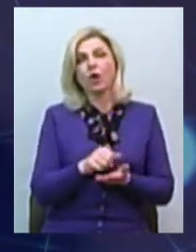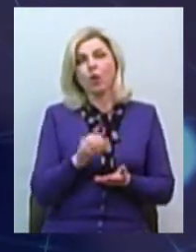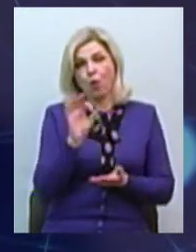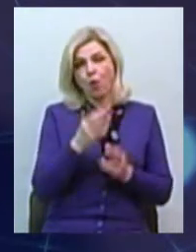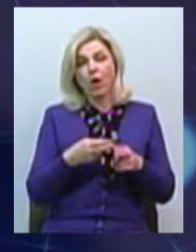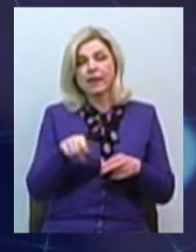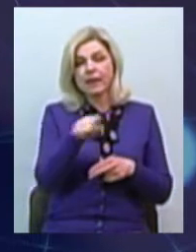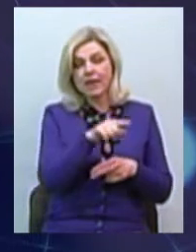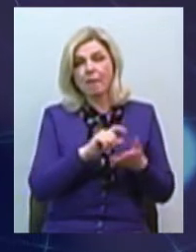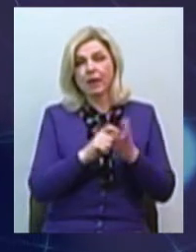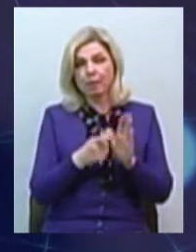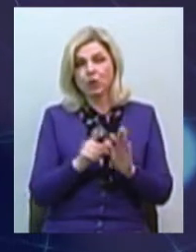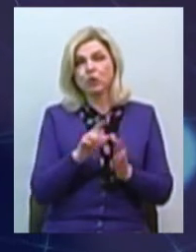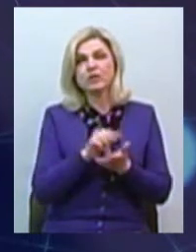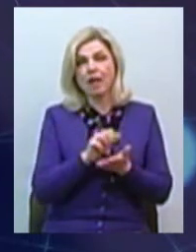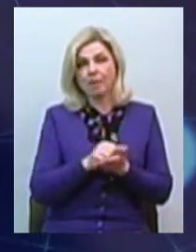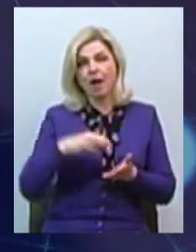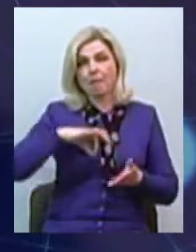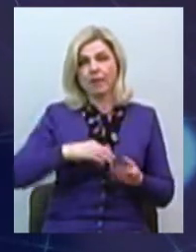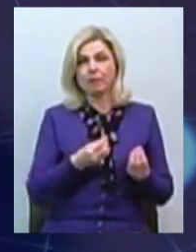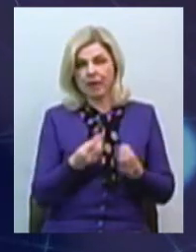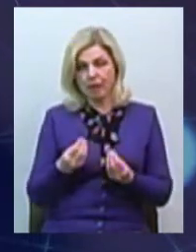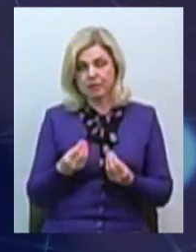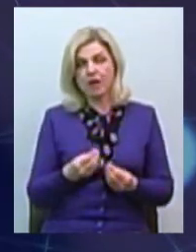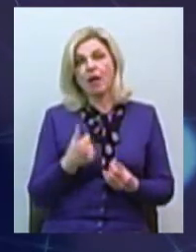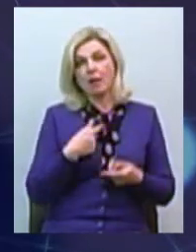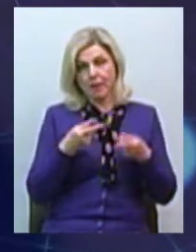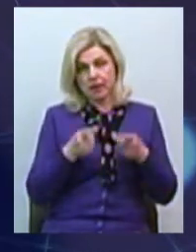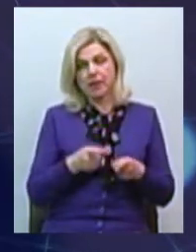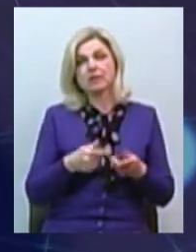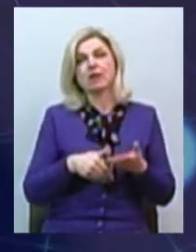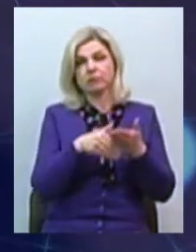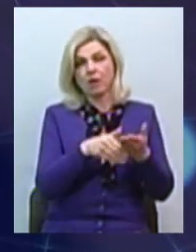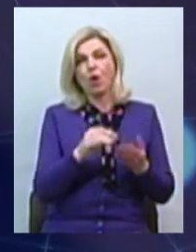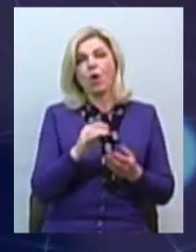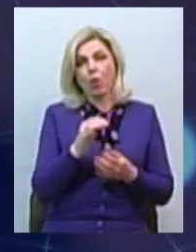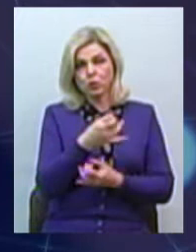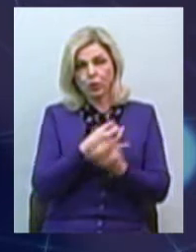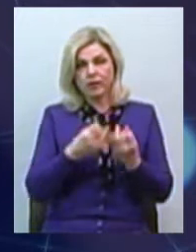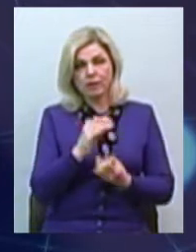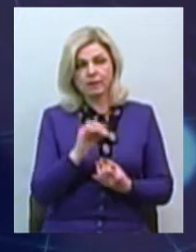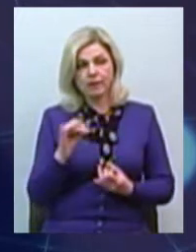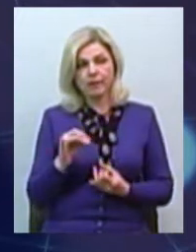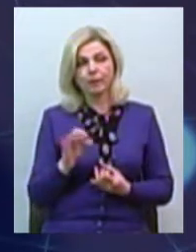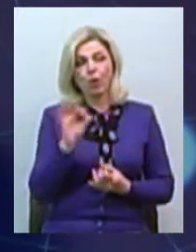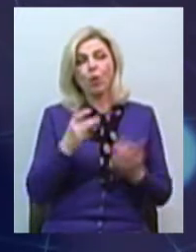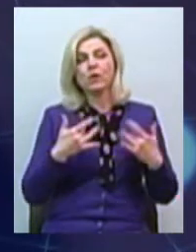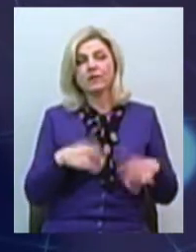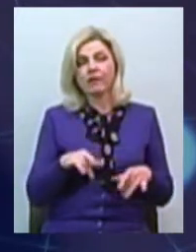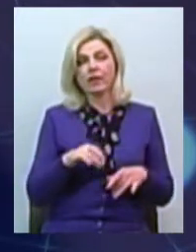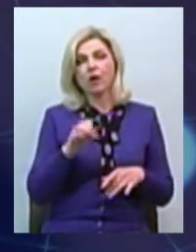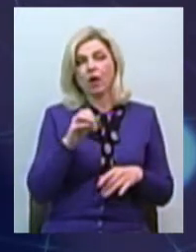тих приміщень, в яких вони займаються підприємницькою діяльністю. І дійсно, ми надаємо онлайн-консультації і щодо звільнення від